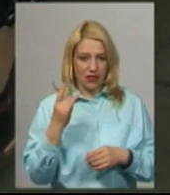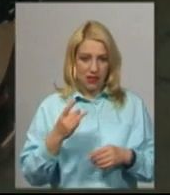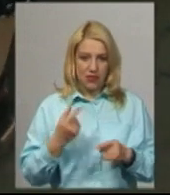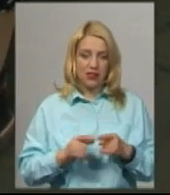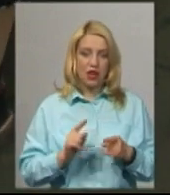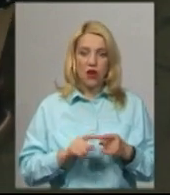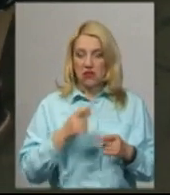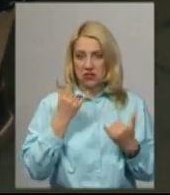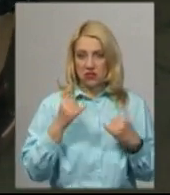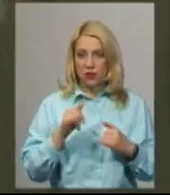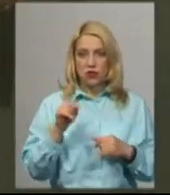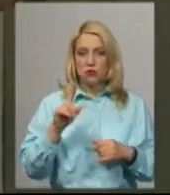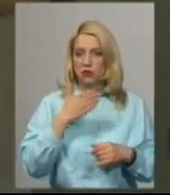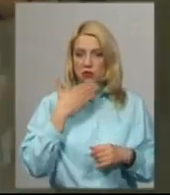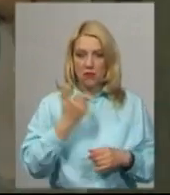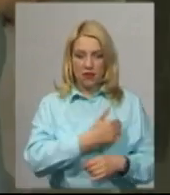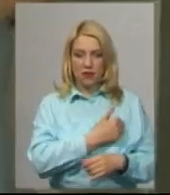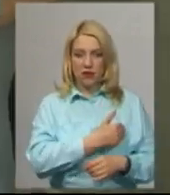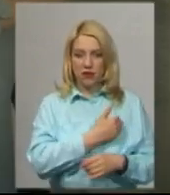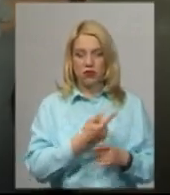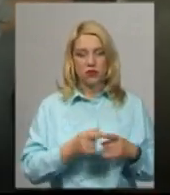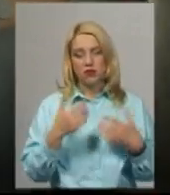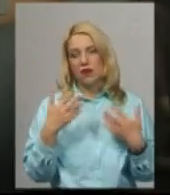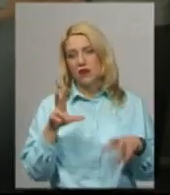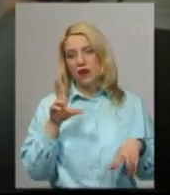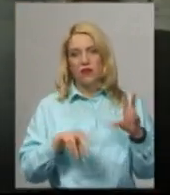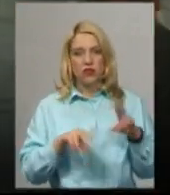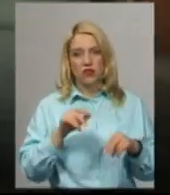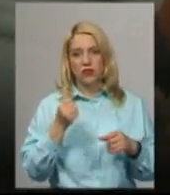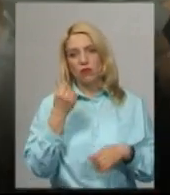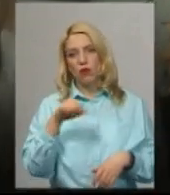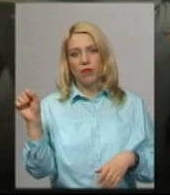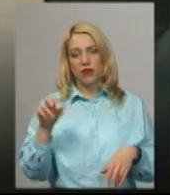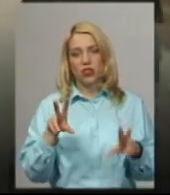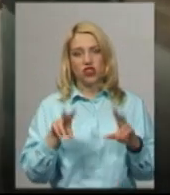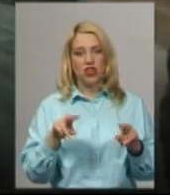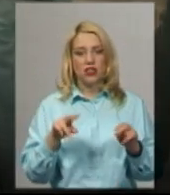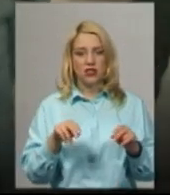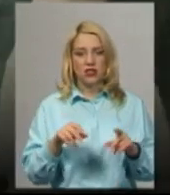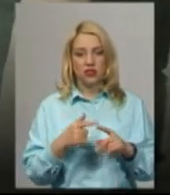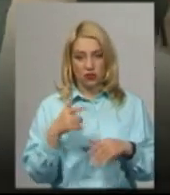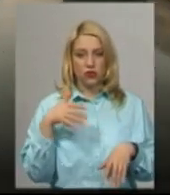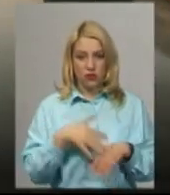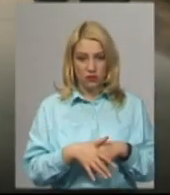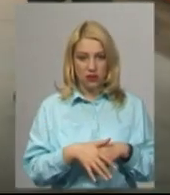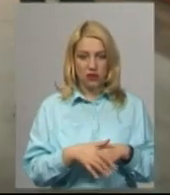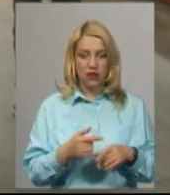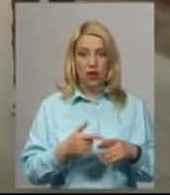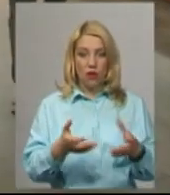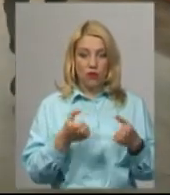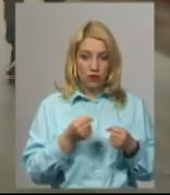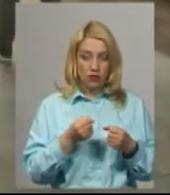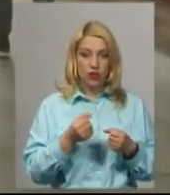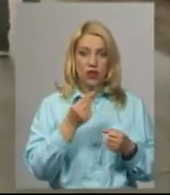покупцям не вимірюють температуру тіла. Це вже щастя, це вже побіда. Влучила пенсію на